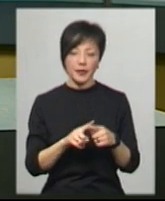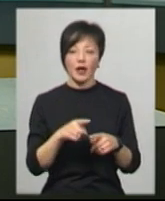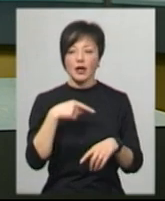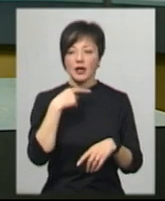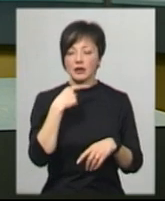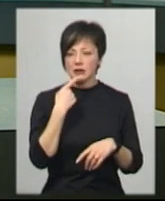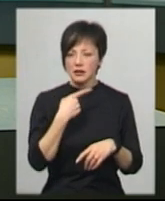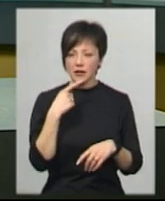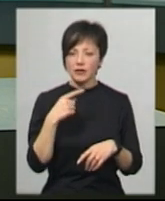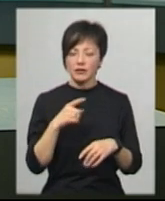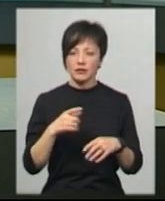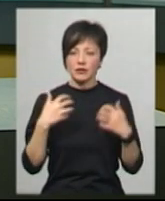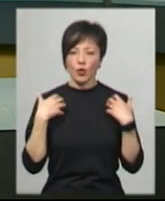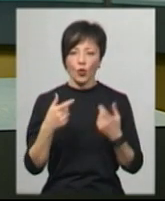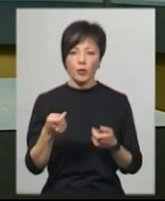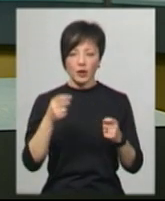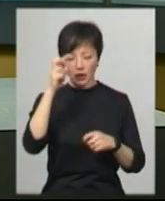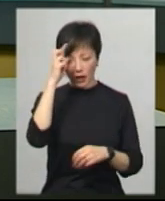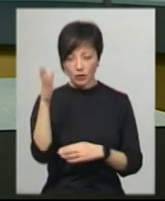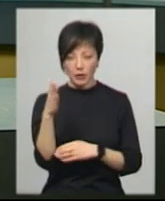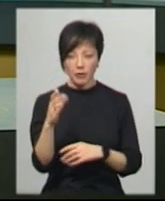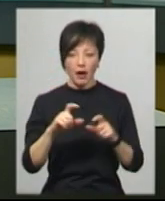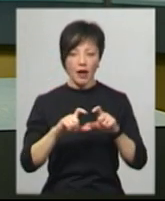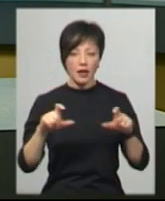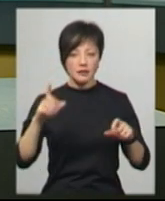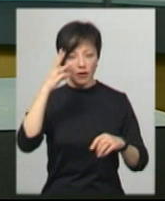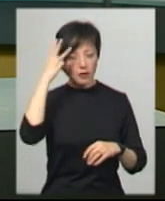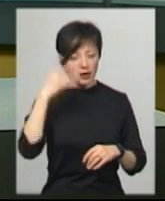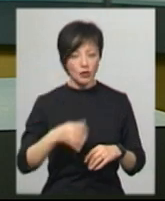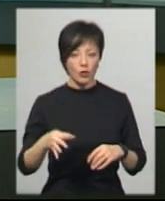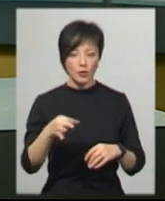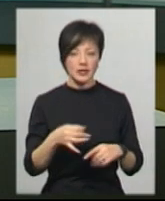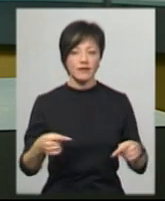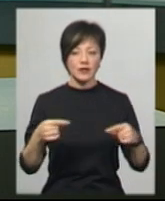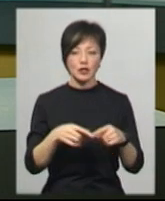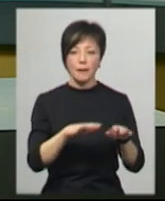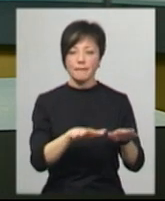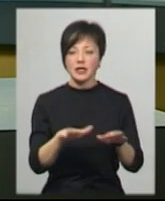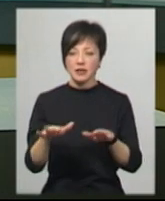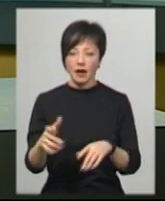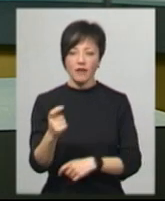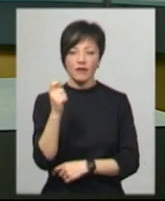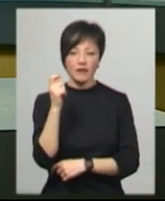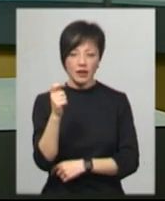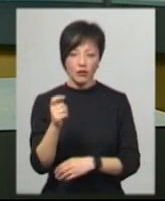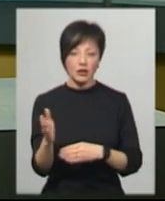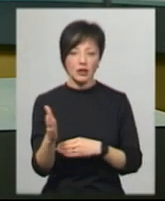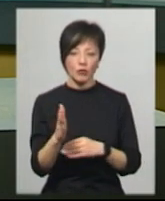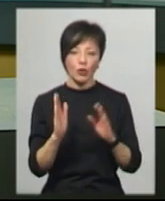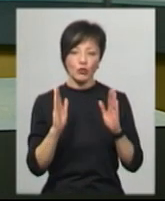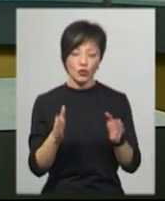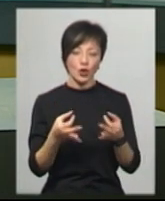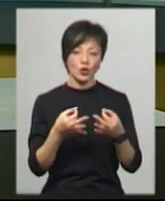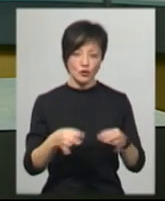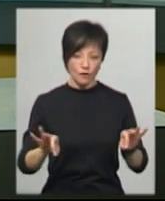зазначає Андрій Полудняк, управлінням Держрибагентства у Хмельницькій області визначено місця, у яких вилов водних біоресурсів буде